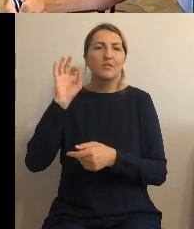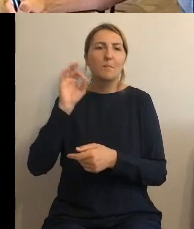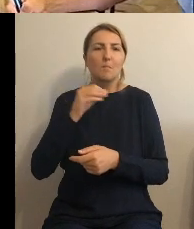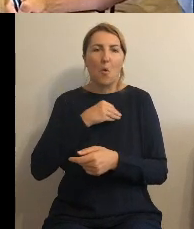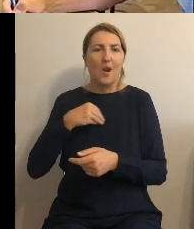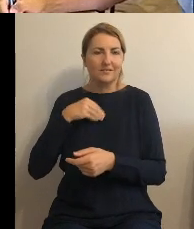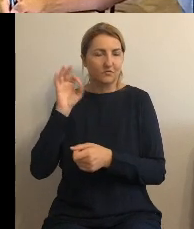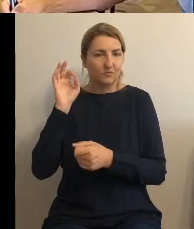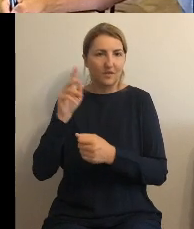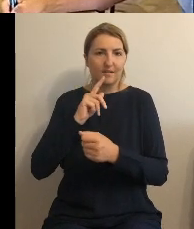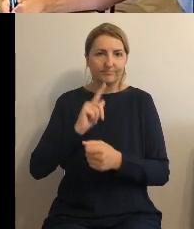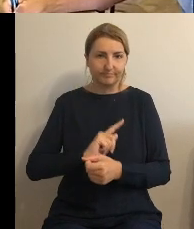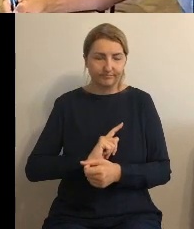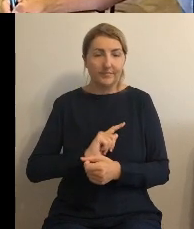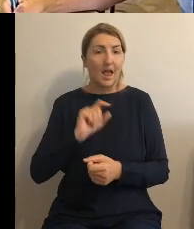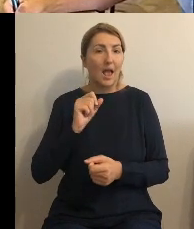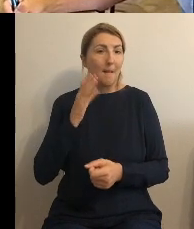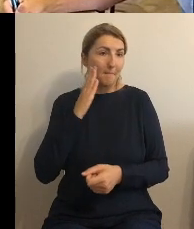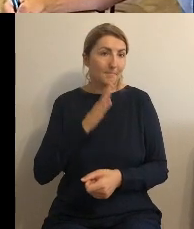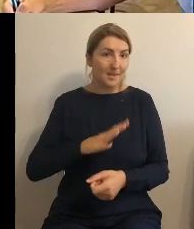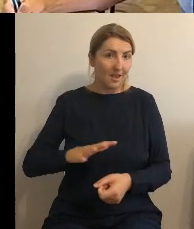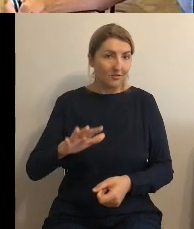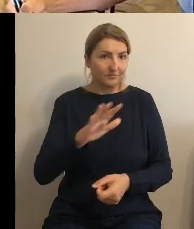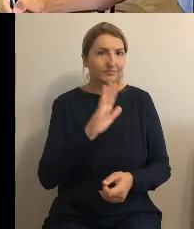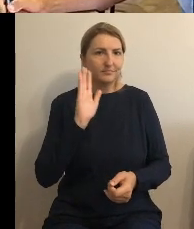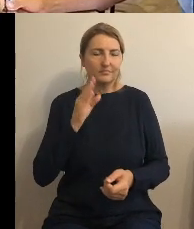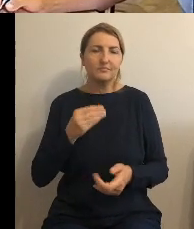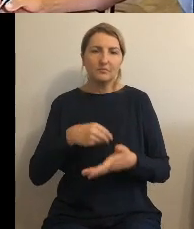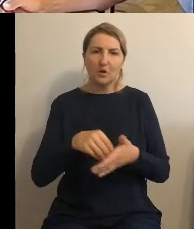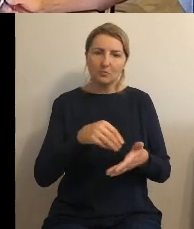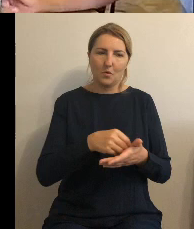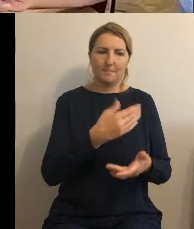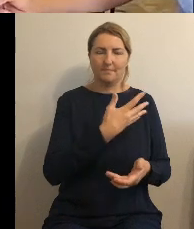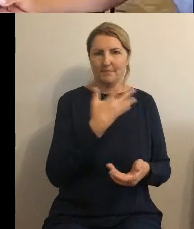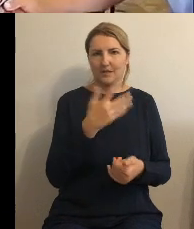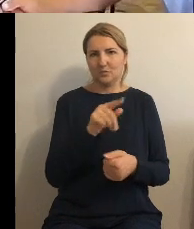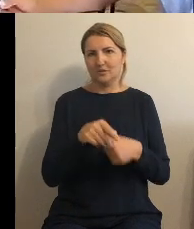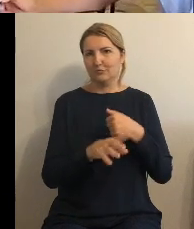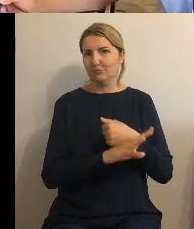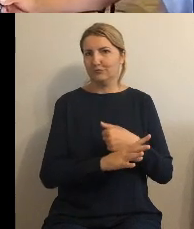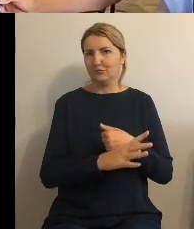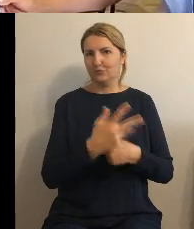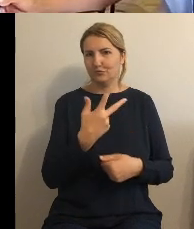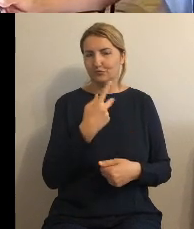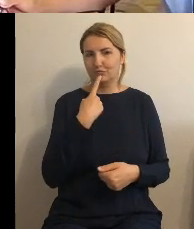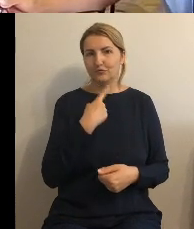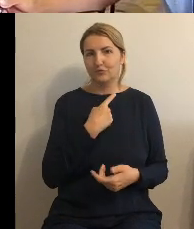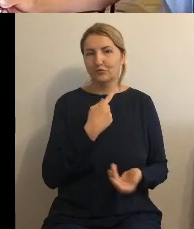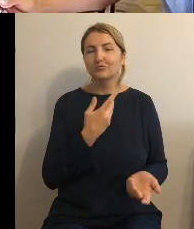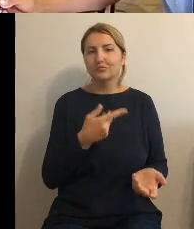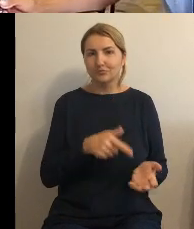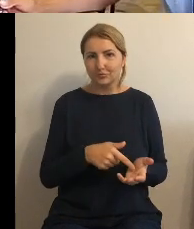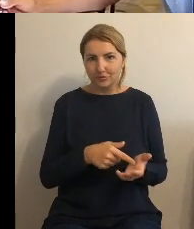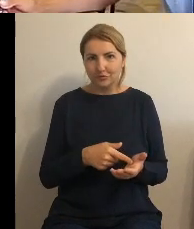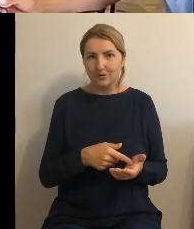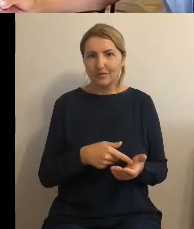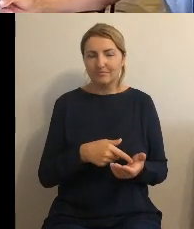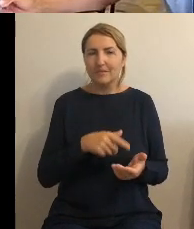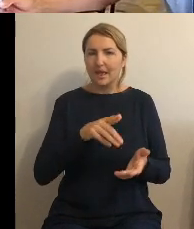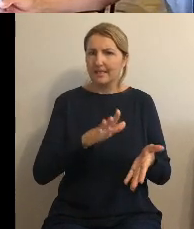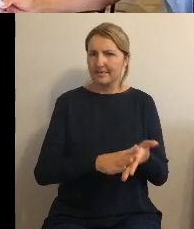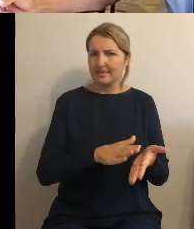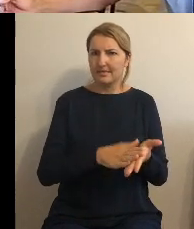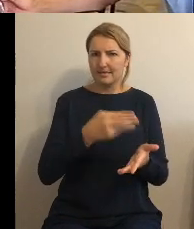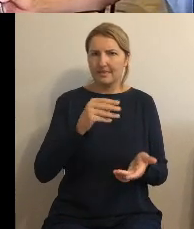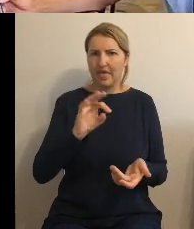gmina mieszkańcy będą płacić 5 złotych i 93 grosze netto netto tak